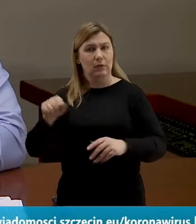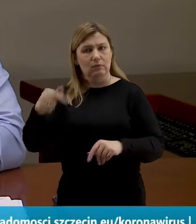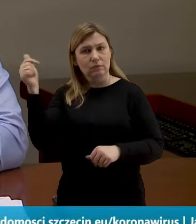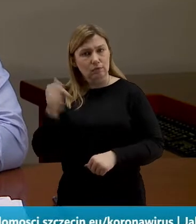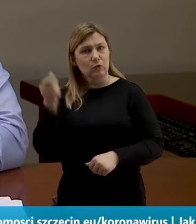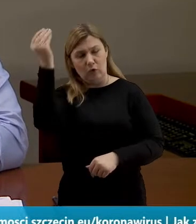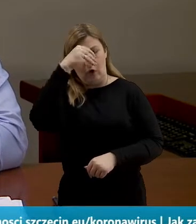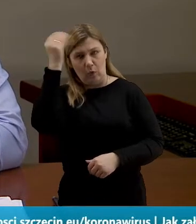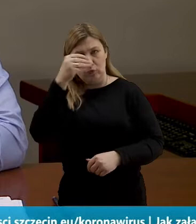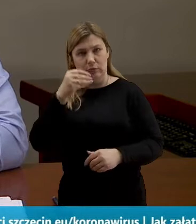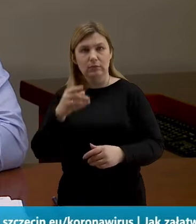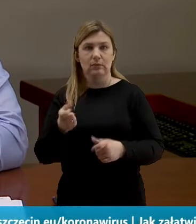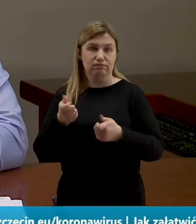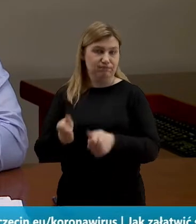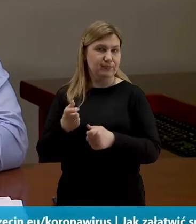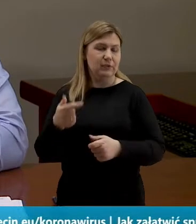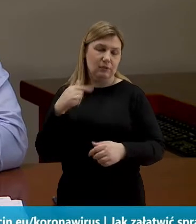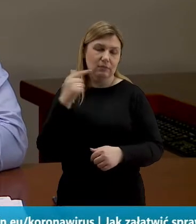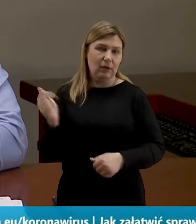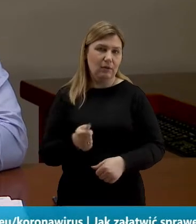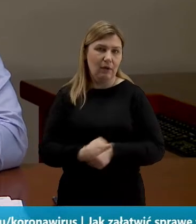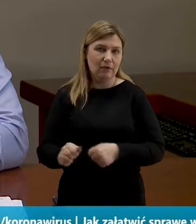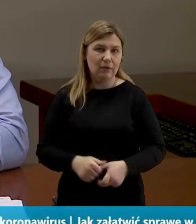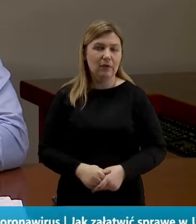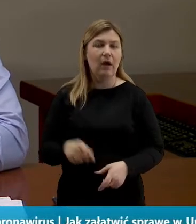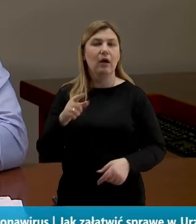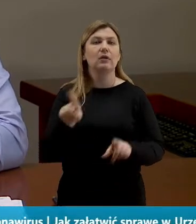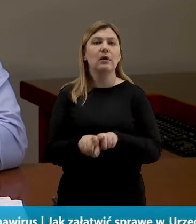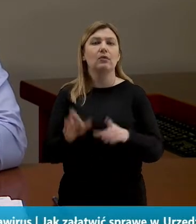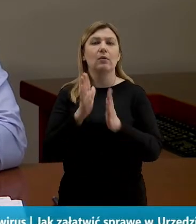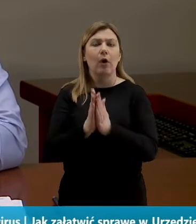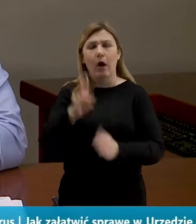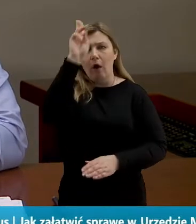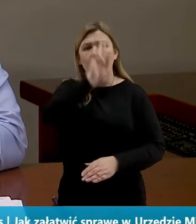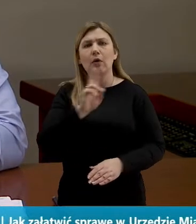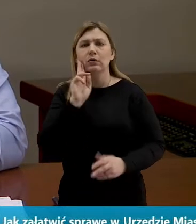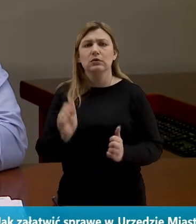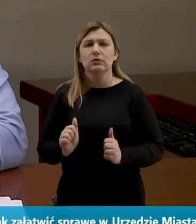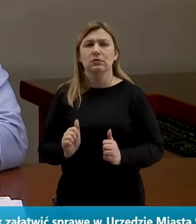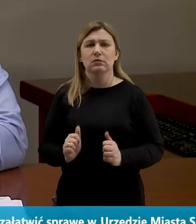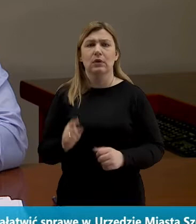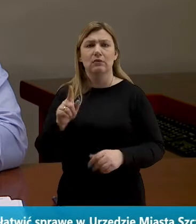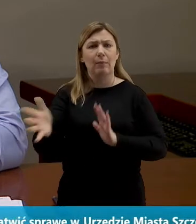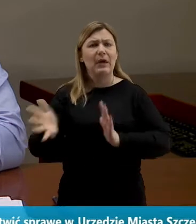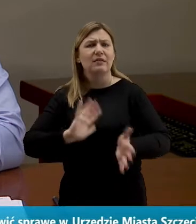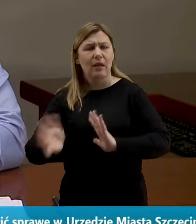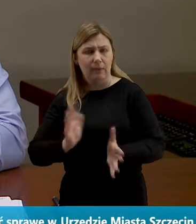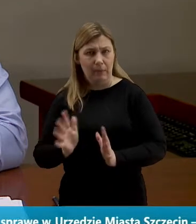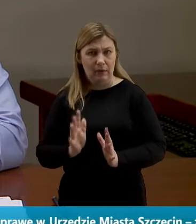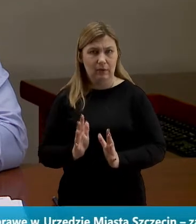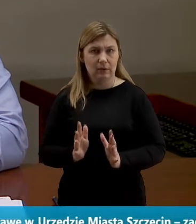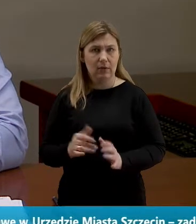się w taki wymuszony sposób w tej chwili pojawił. Proszę też bardzo rodziców o to, aby zadbali,